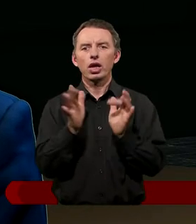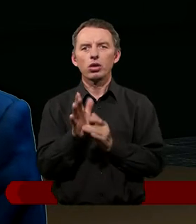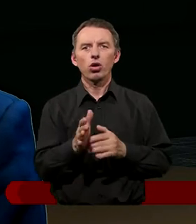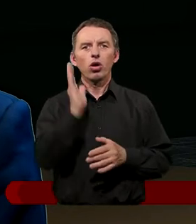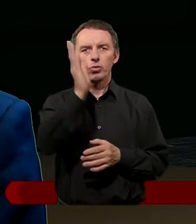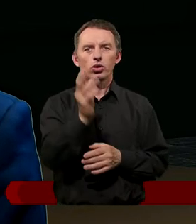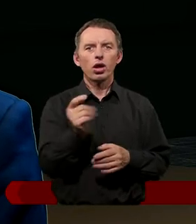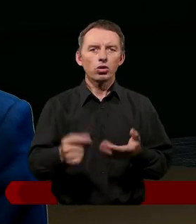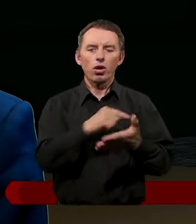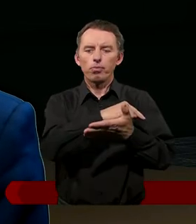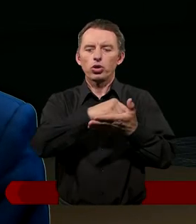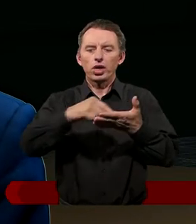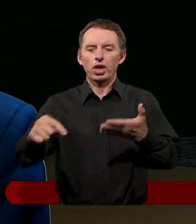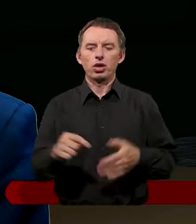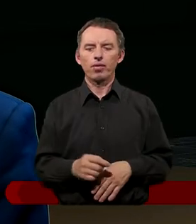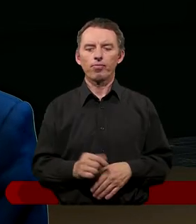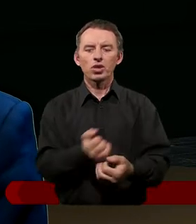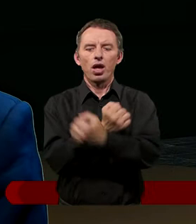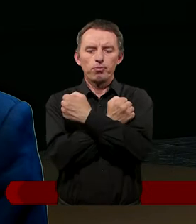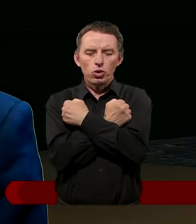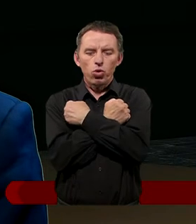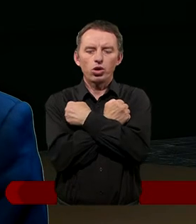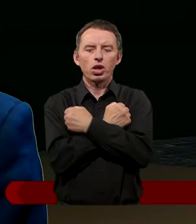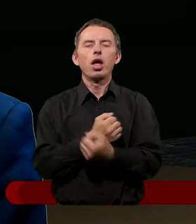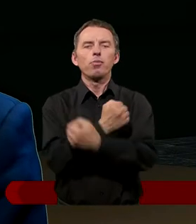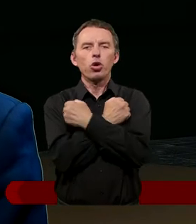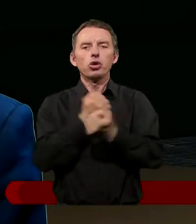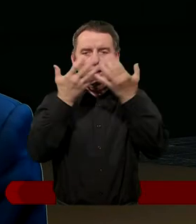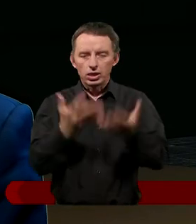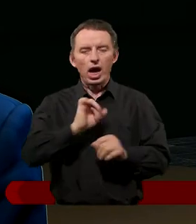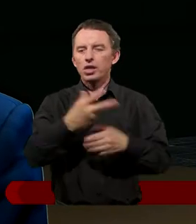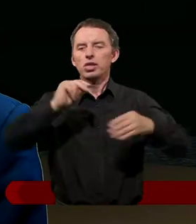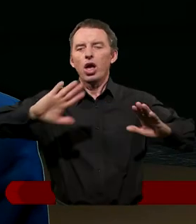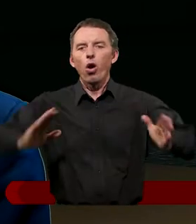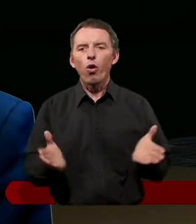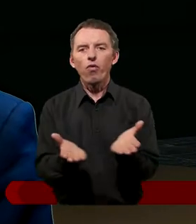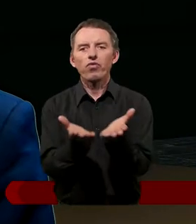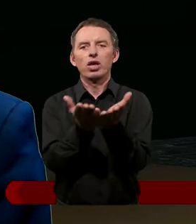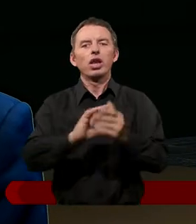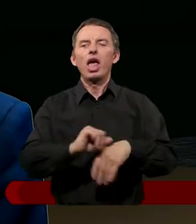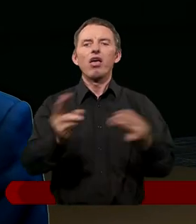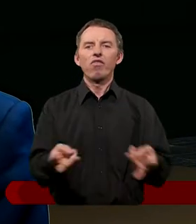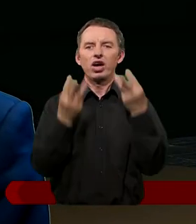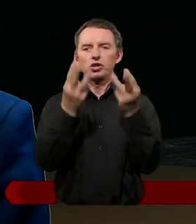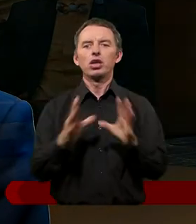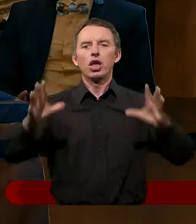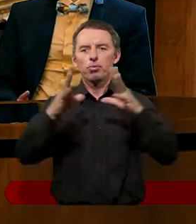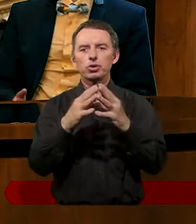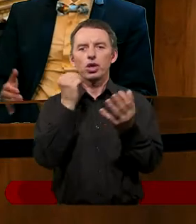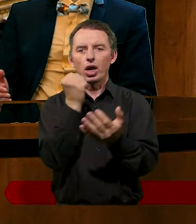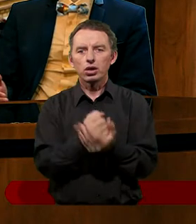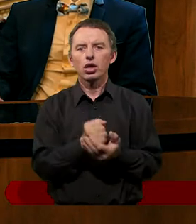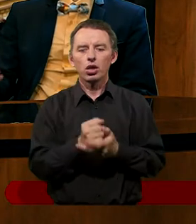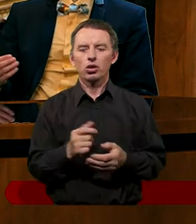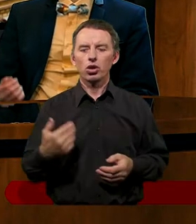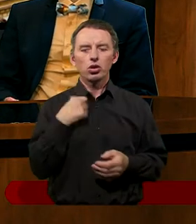wielokrotnie podkreśla, miłości, tak. Miłosierdzia chce nie ofiary, czy jak podaje najważniejsze przykazania. No właśnie. Miłuj